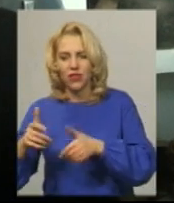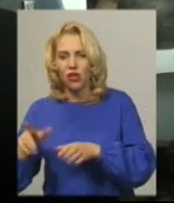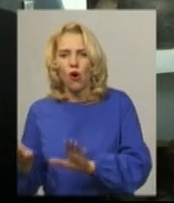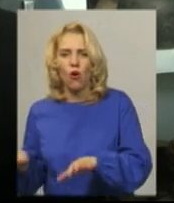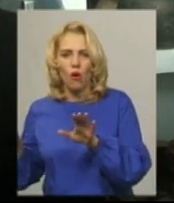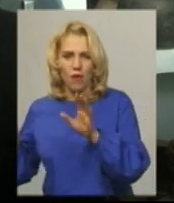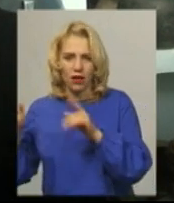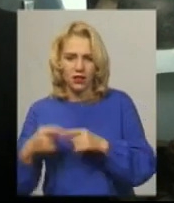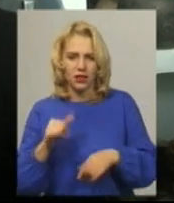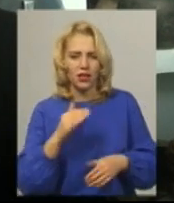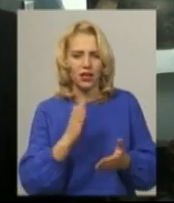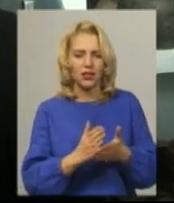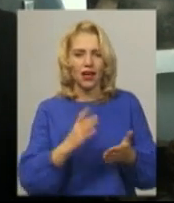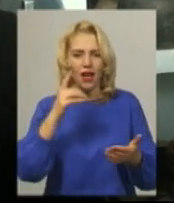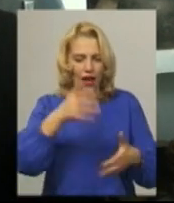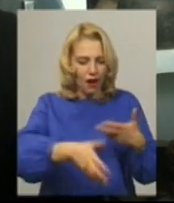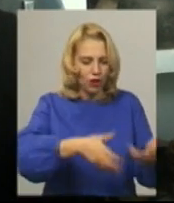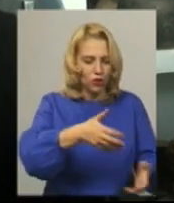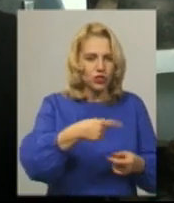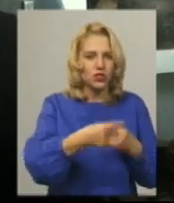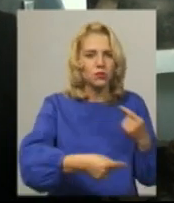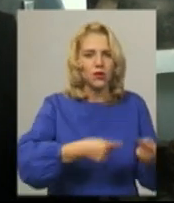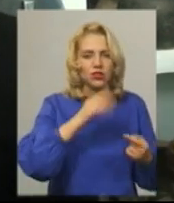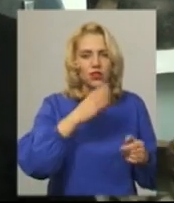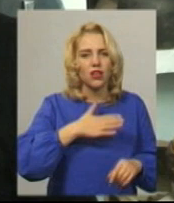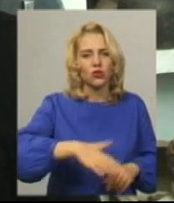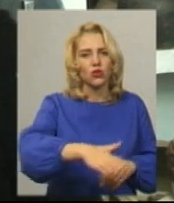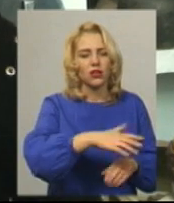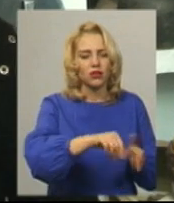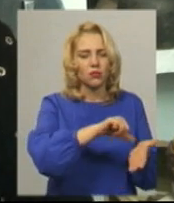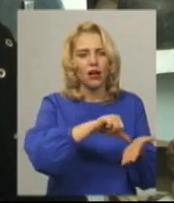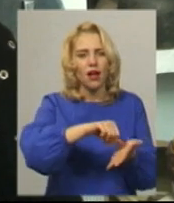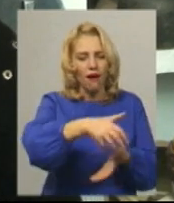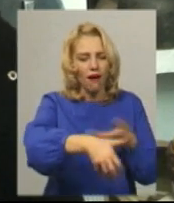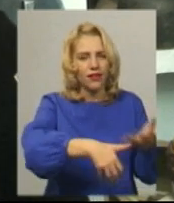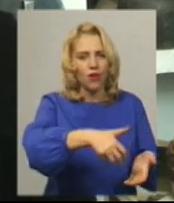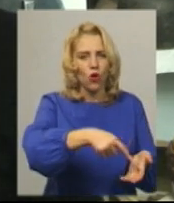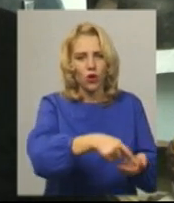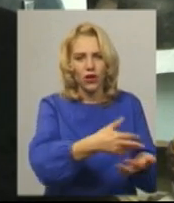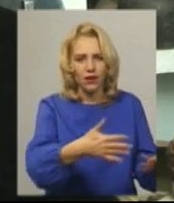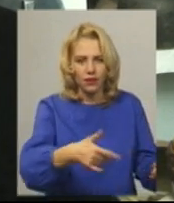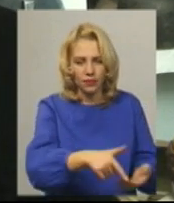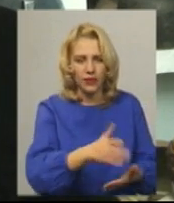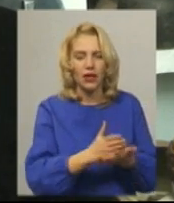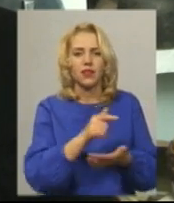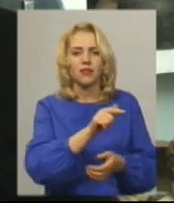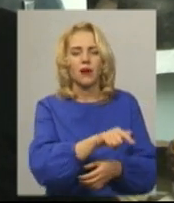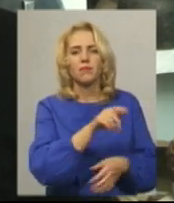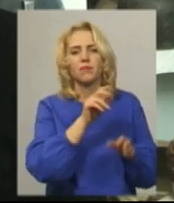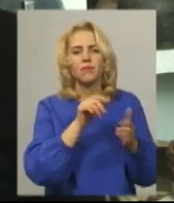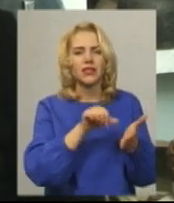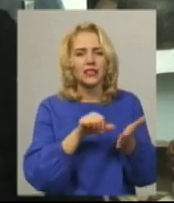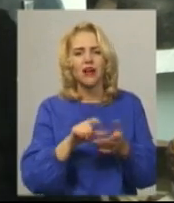виставка «Археологічна спадщина краю», яка представляє предмети археології. Ось там представлені